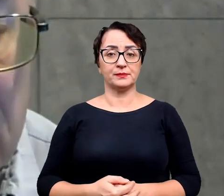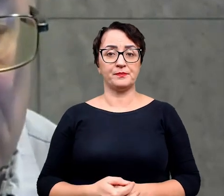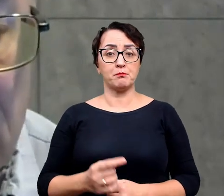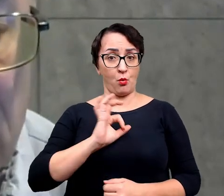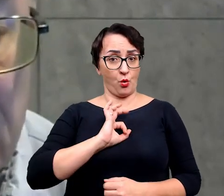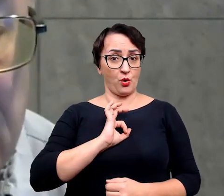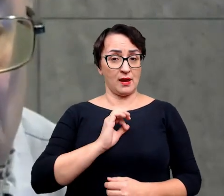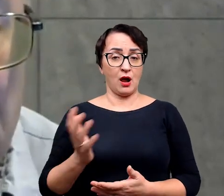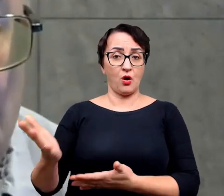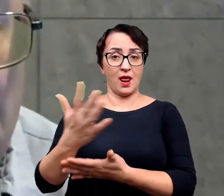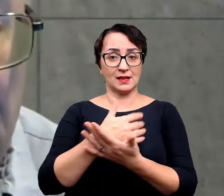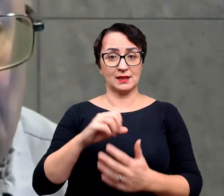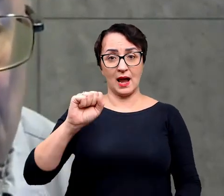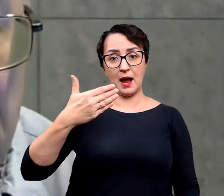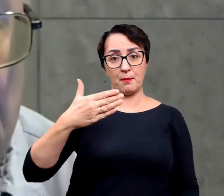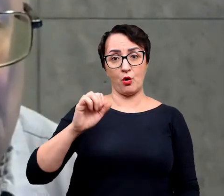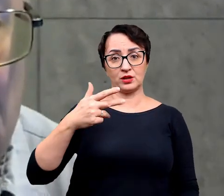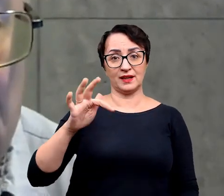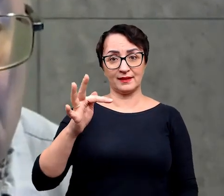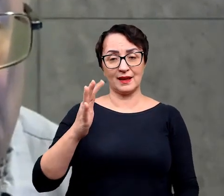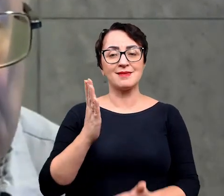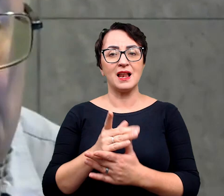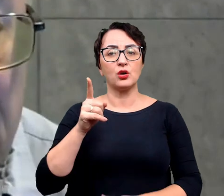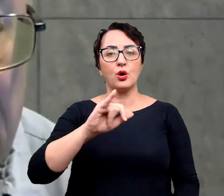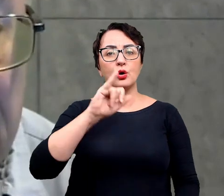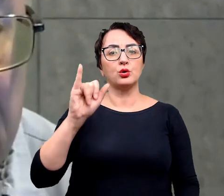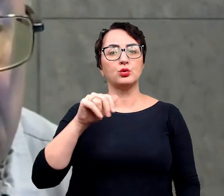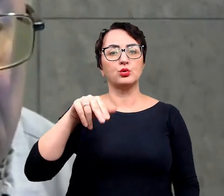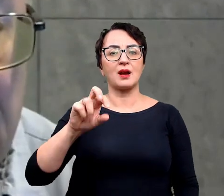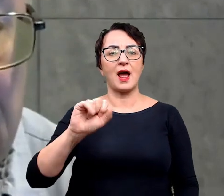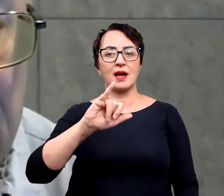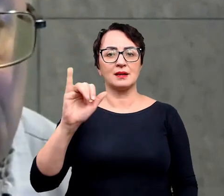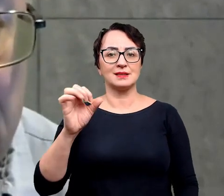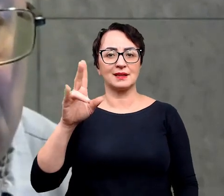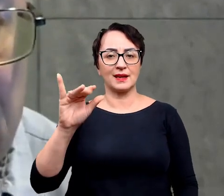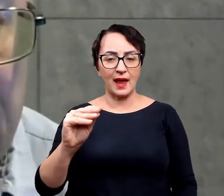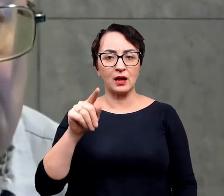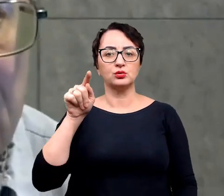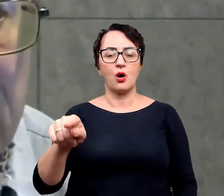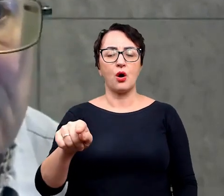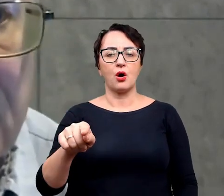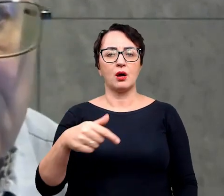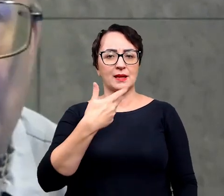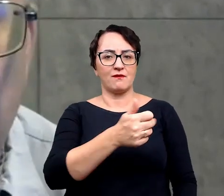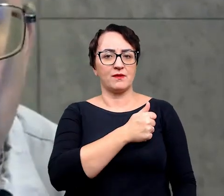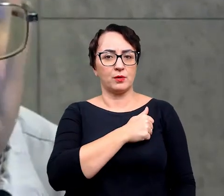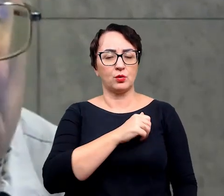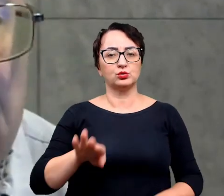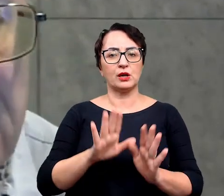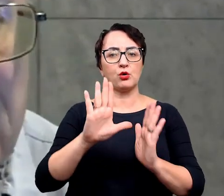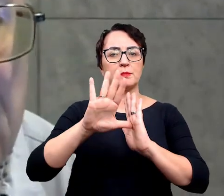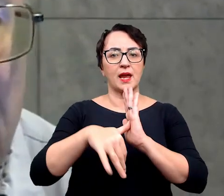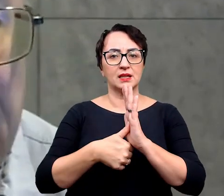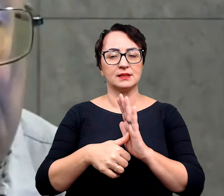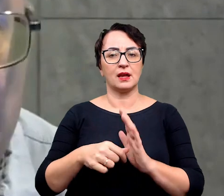moją kolekcję amonitów, ale tylko i wyłącznie jurajskich, bo ja kredowych nie wypożyczyłem, to można ją zobaczyć w